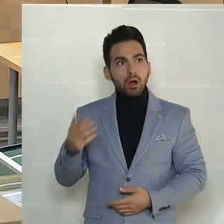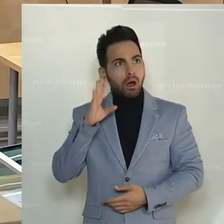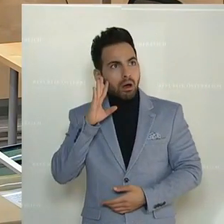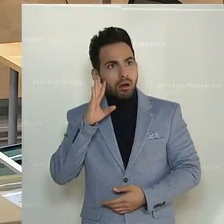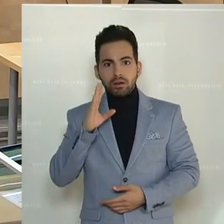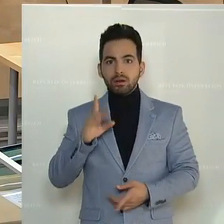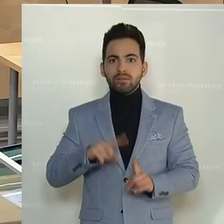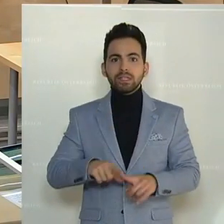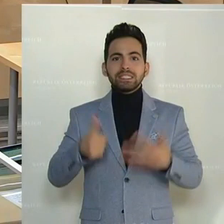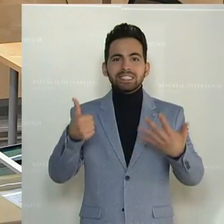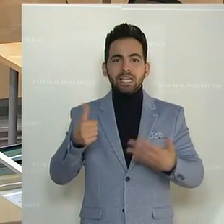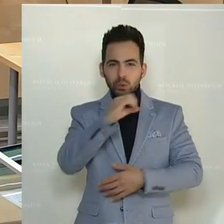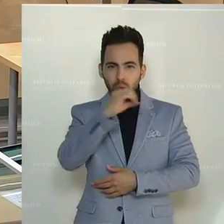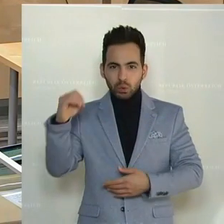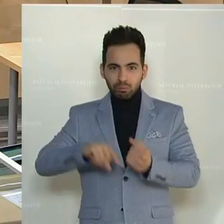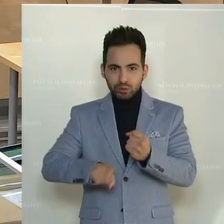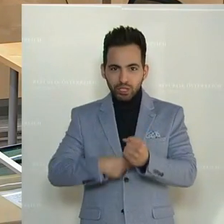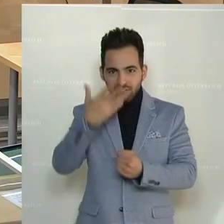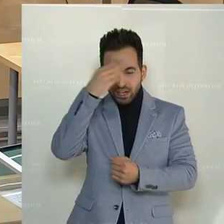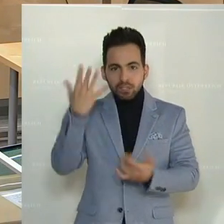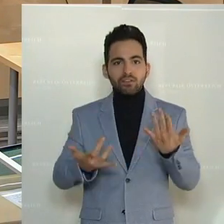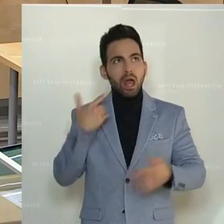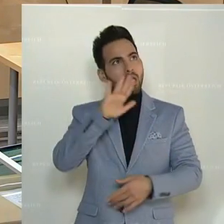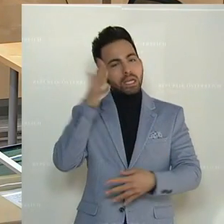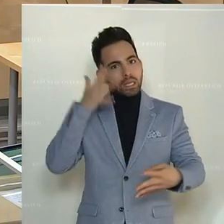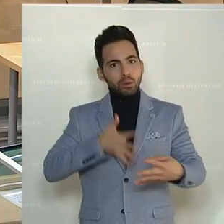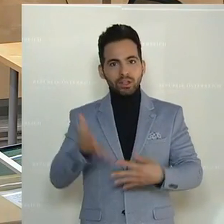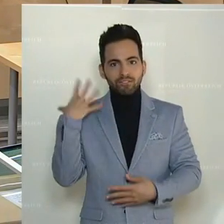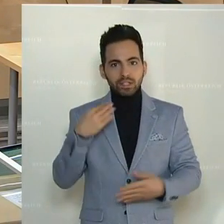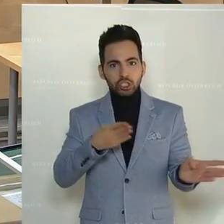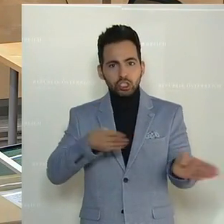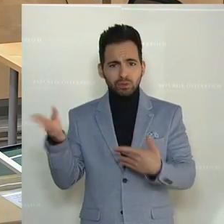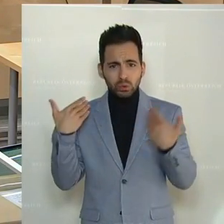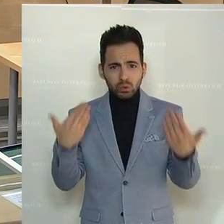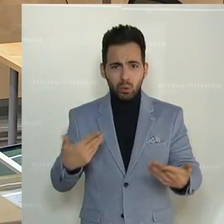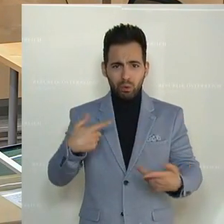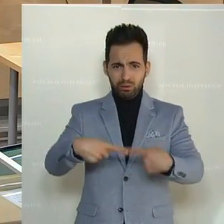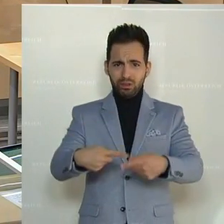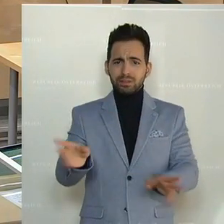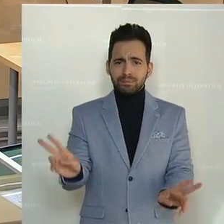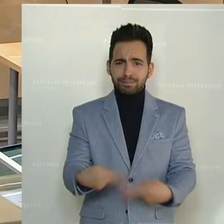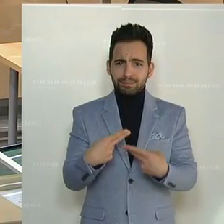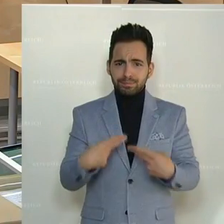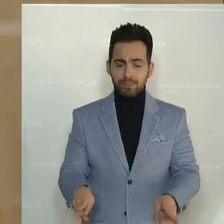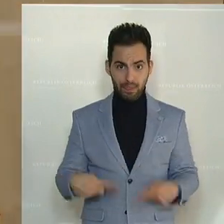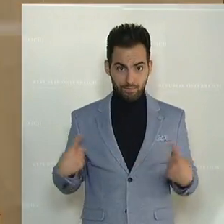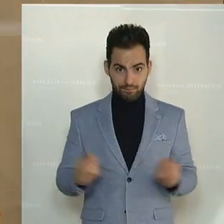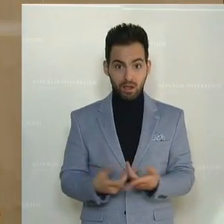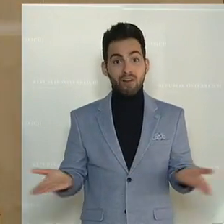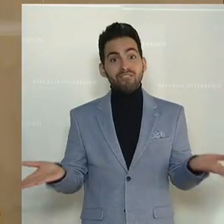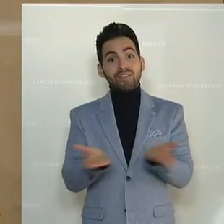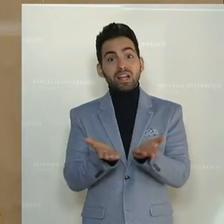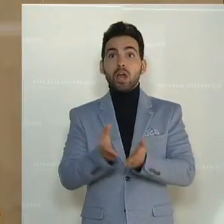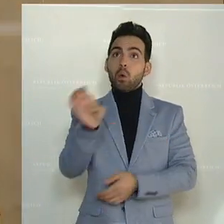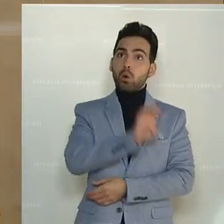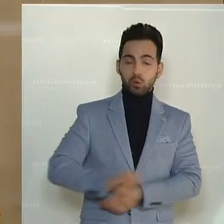verstanden wie die 6 Nullen im Budget. So geht das doch nicht, meine Damen und Herren. Wir müssen ernsthaft was tun. Wir sind schlecht im Vergleich